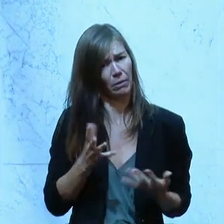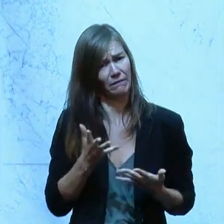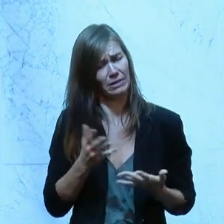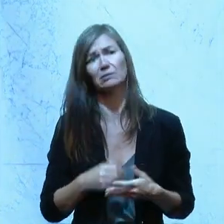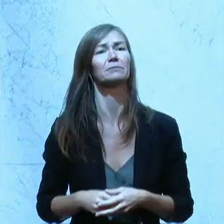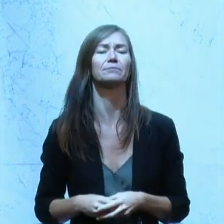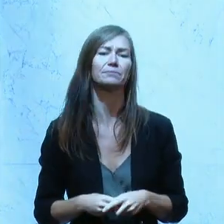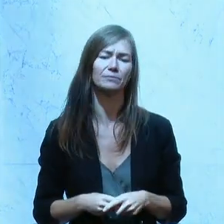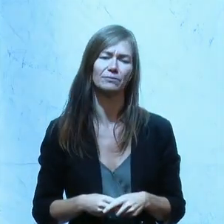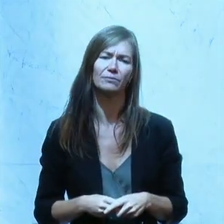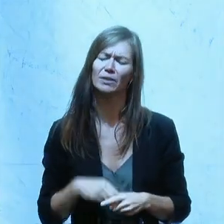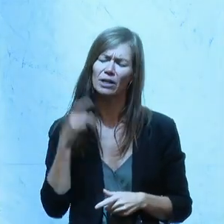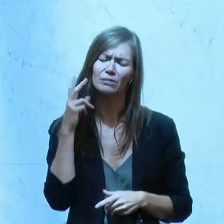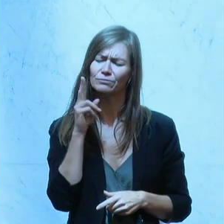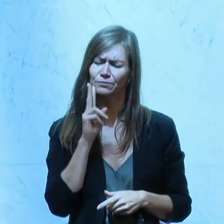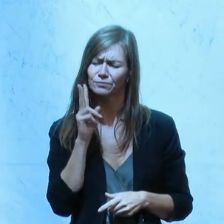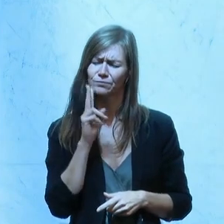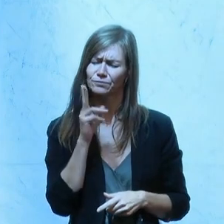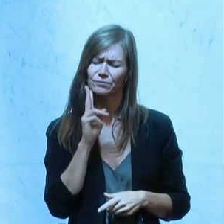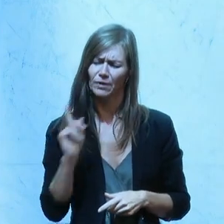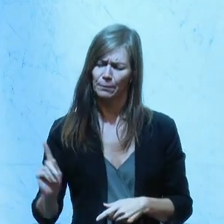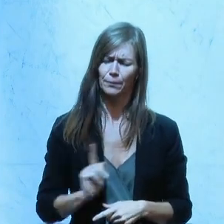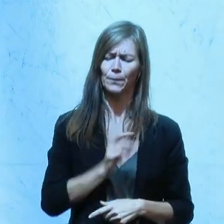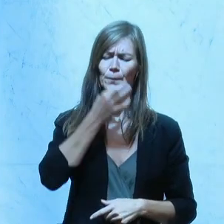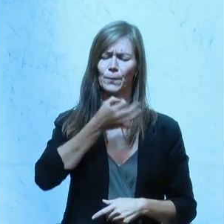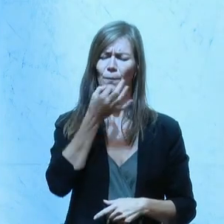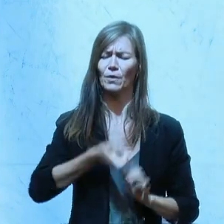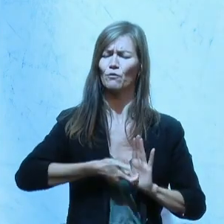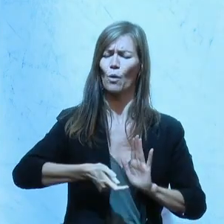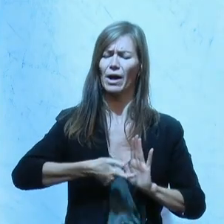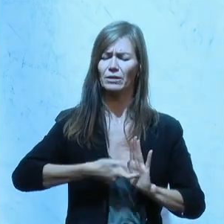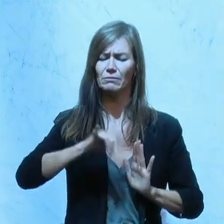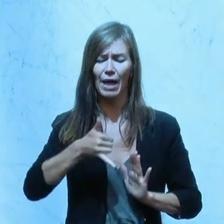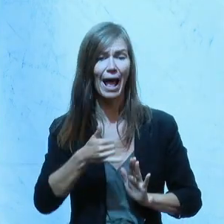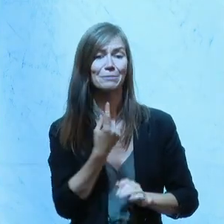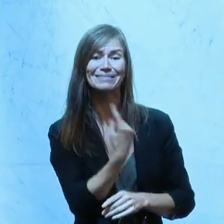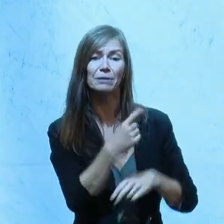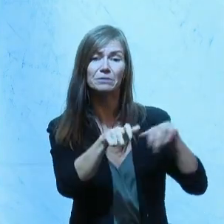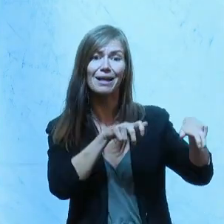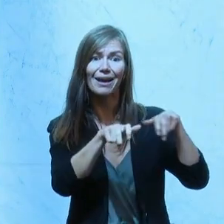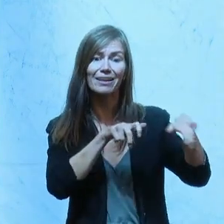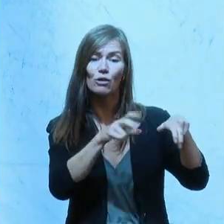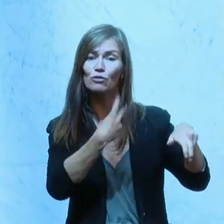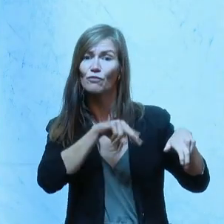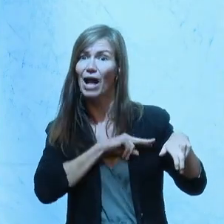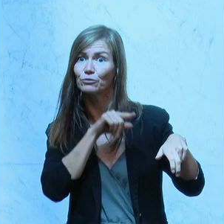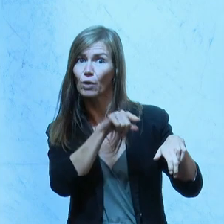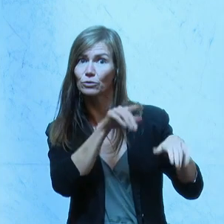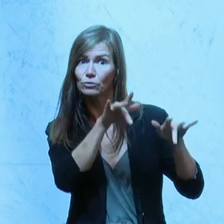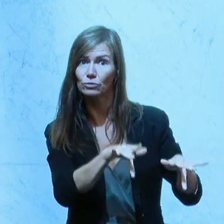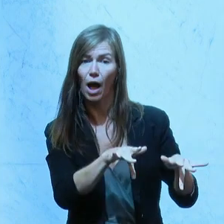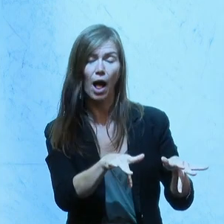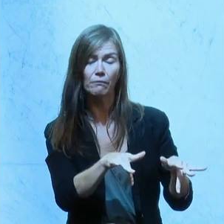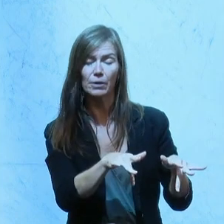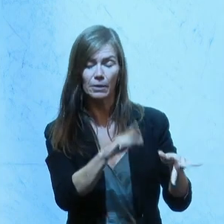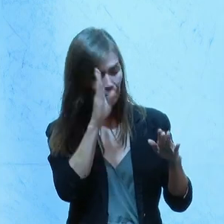Und ich finde es auch immer seltsam, sich herauszustellen, A zu fordern, aber dort, wo man selber in Regierungsverantwortung ist, Z zu machen. Sie sagen, Sie wollen eine